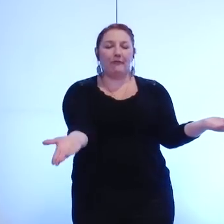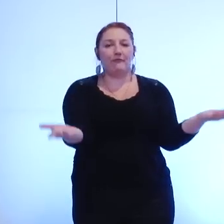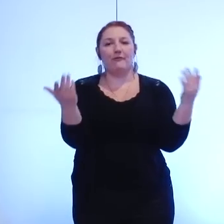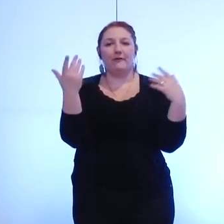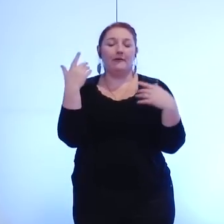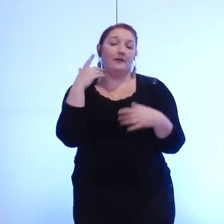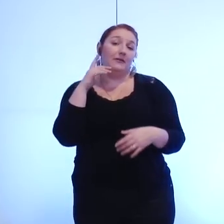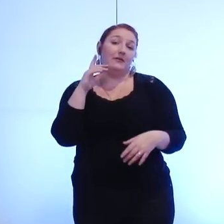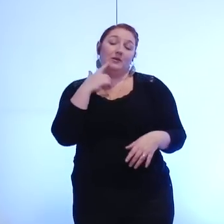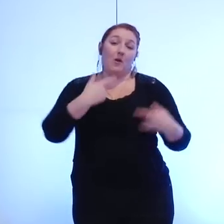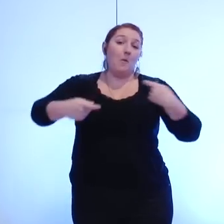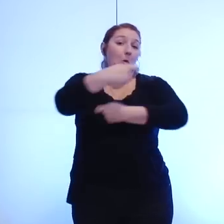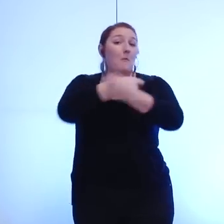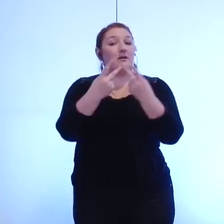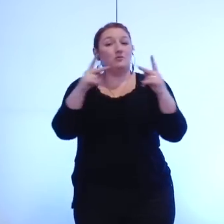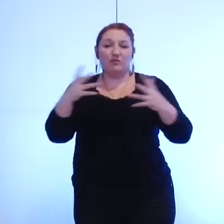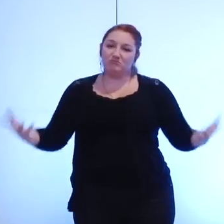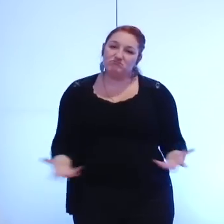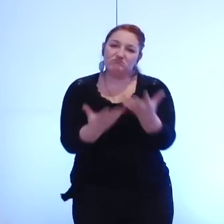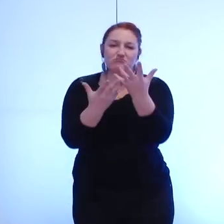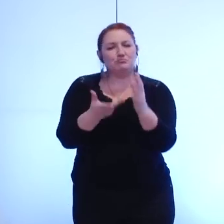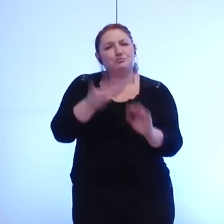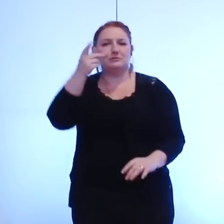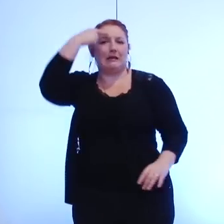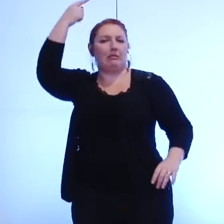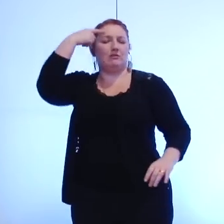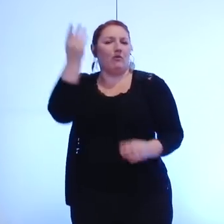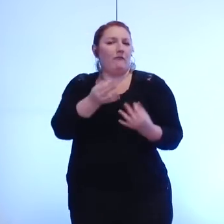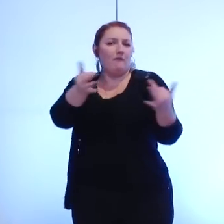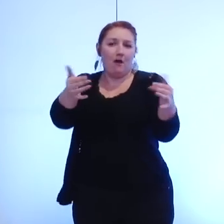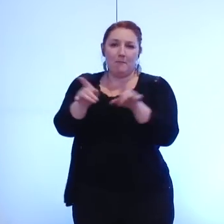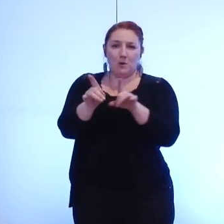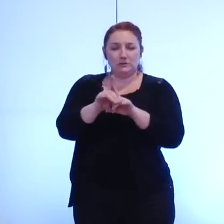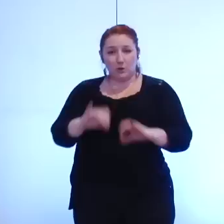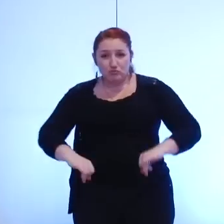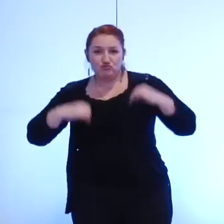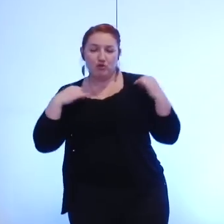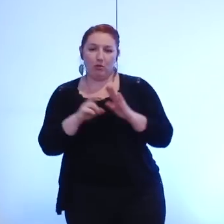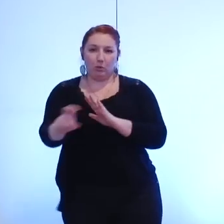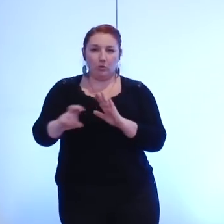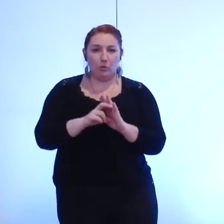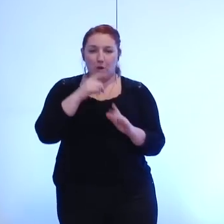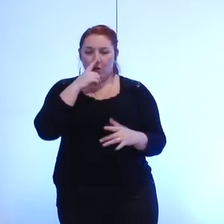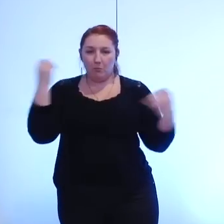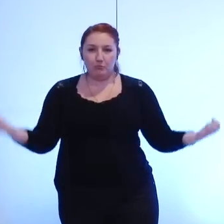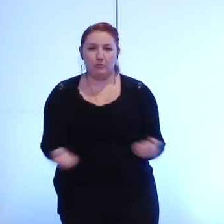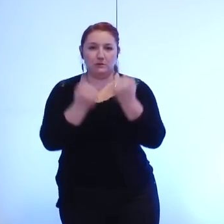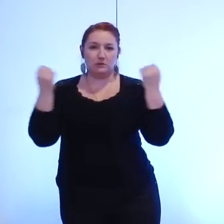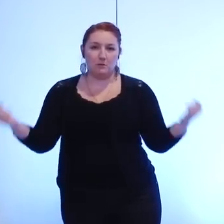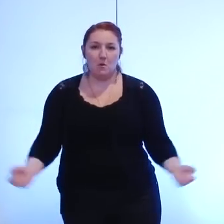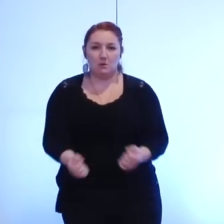ville, et aussi pour veiller à ce que les plus jeunes grenoblois ne subissent plus le matraquage publicitaire tel qu'il a lieu aujourd'hui.